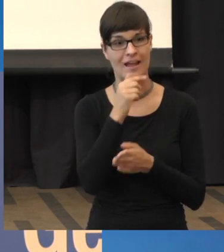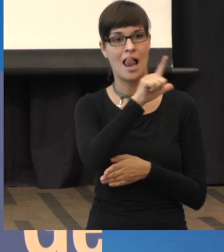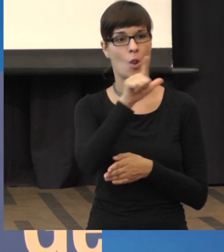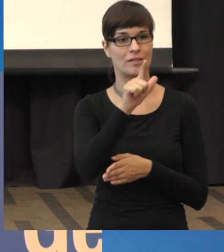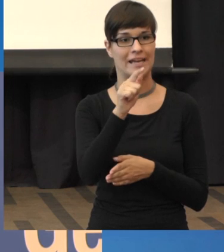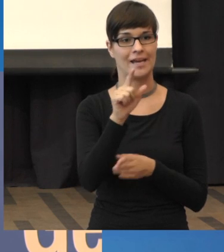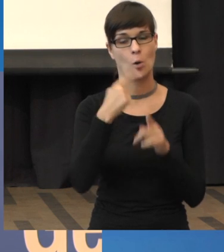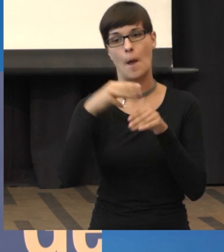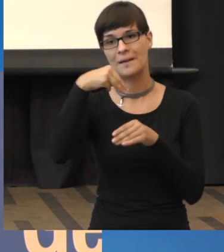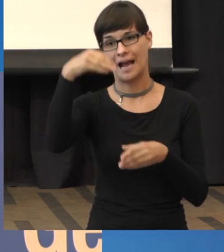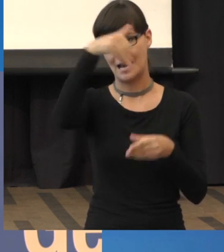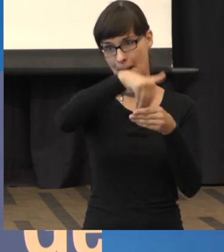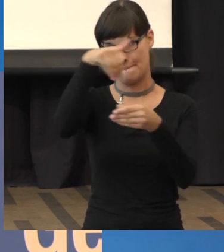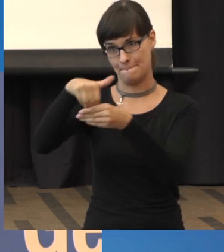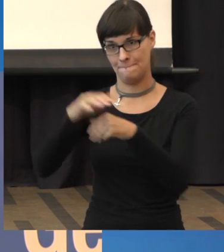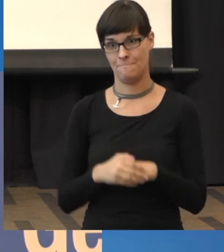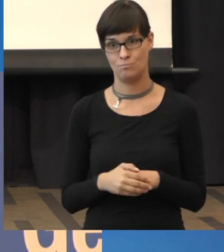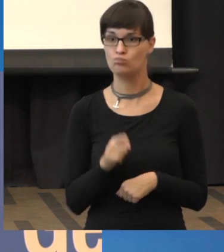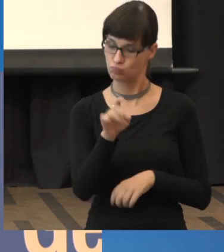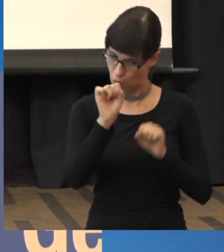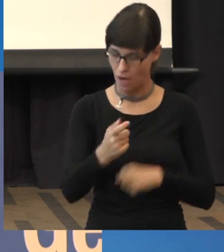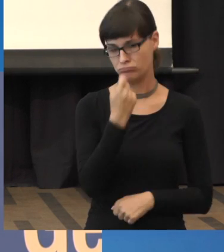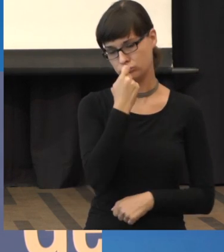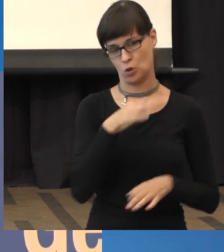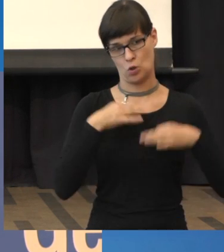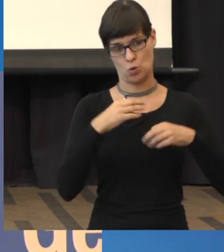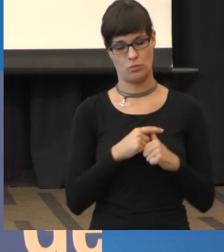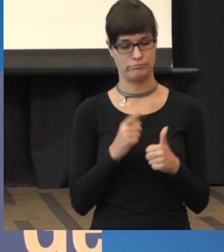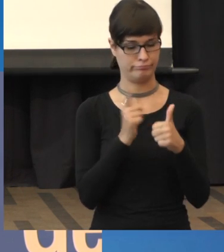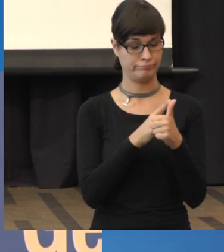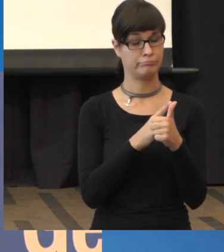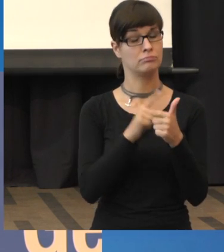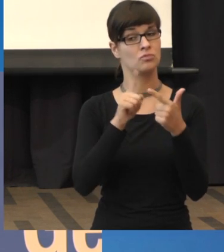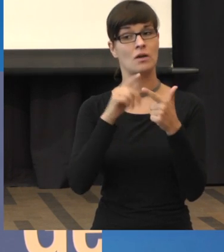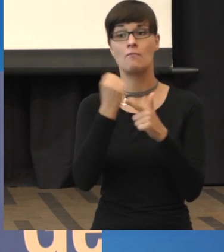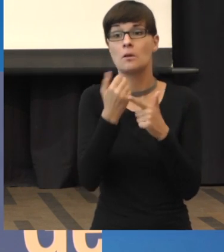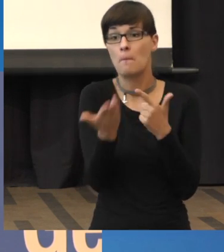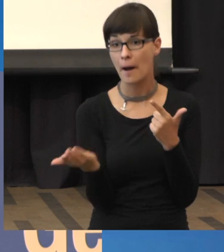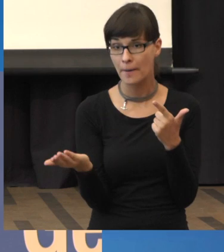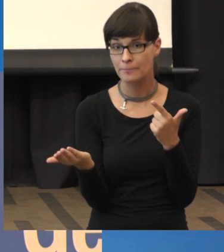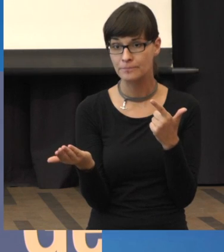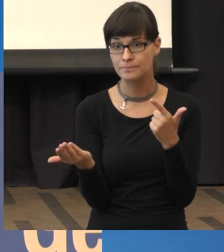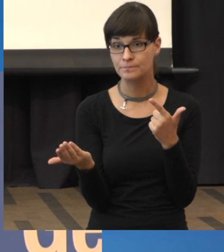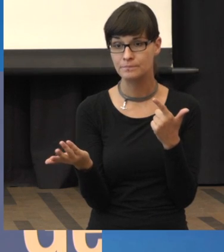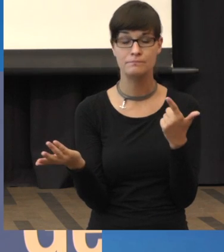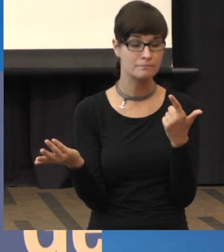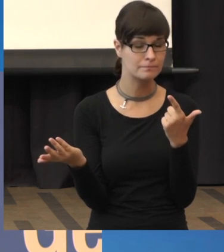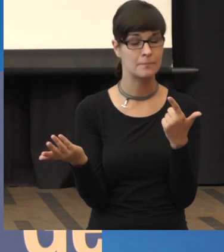Aber das ist das eine, was Sie tun können. Das zweite, was Sie tun können, ist, wenn Sie